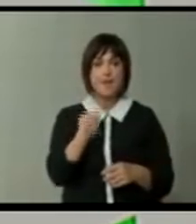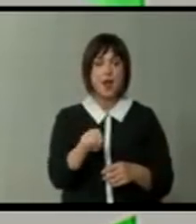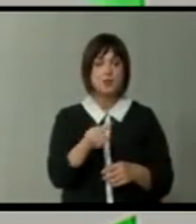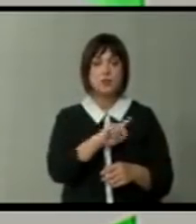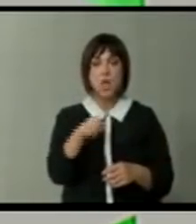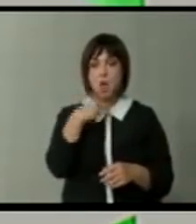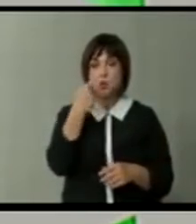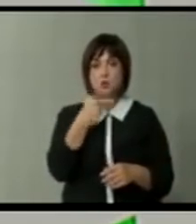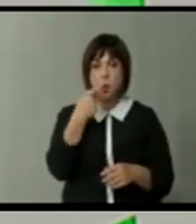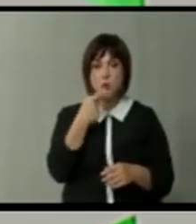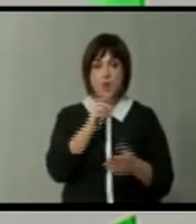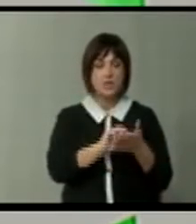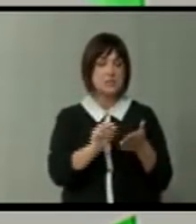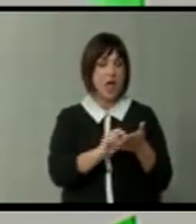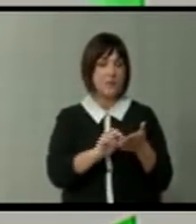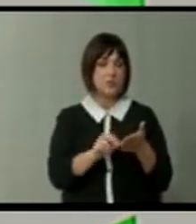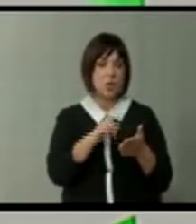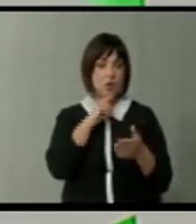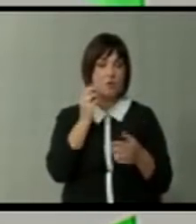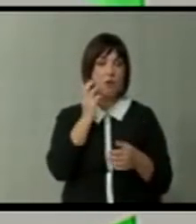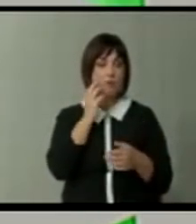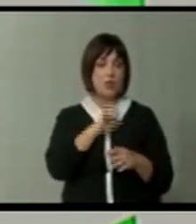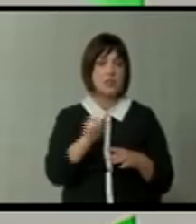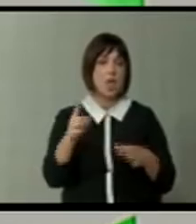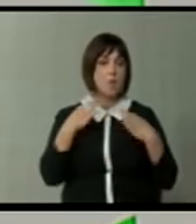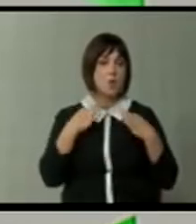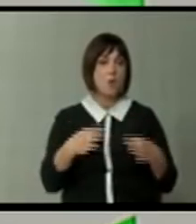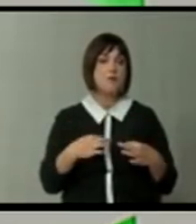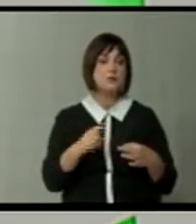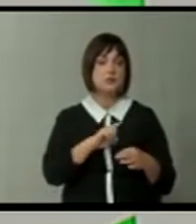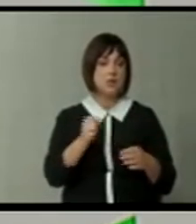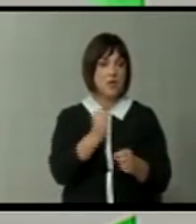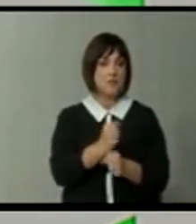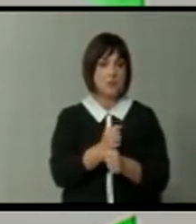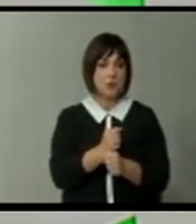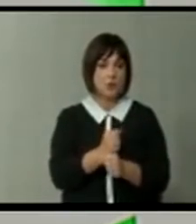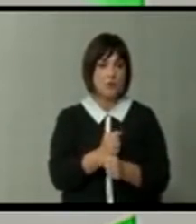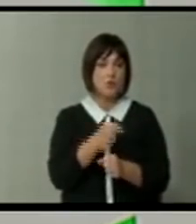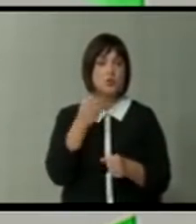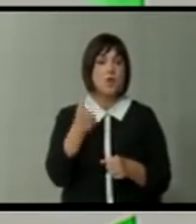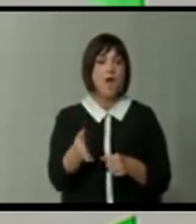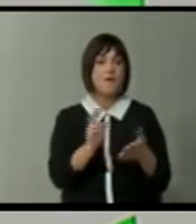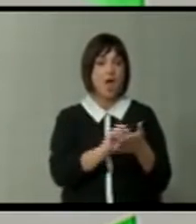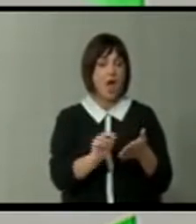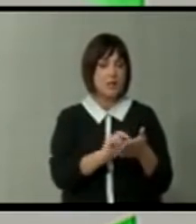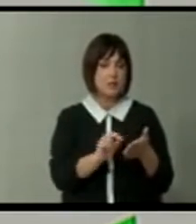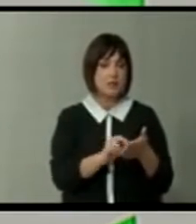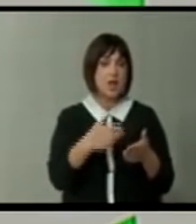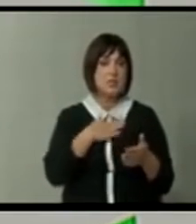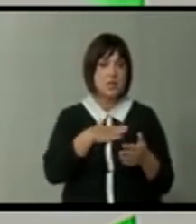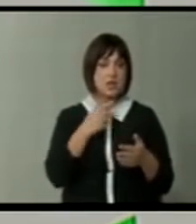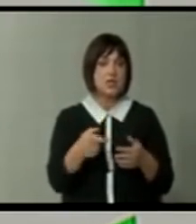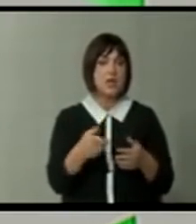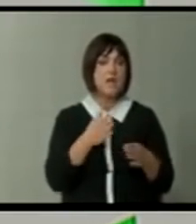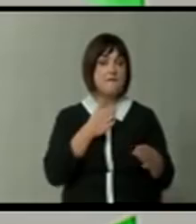да не зборваме за администрацијата која ни е трома, ни е професионална, ни е функционална, со ваква администрација ли ние ќе